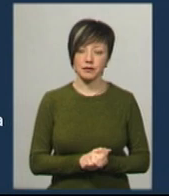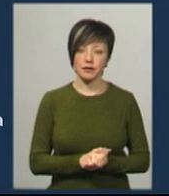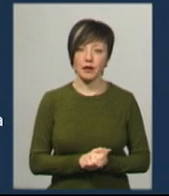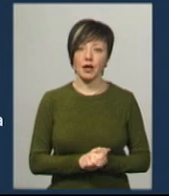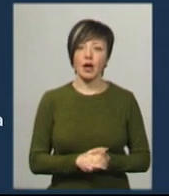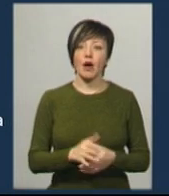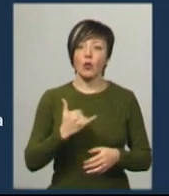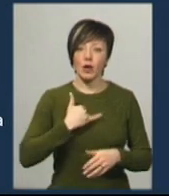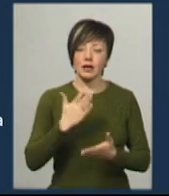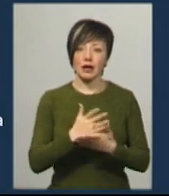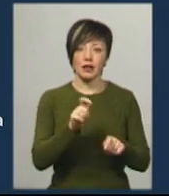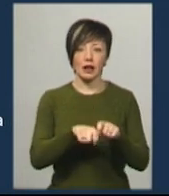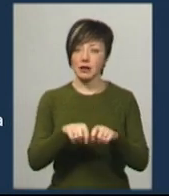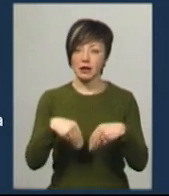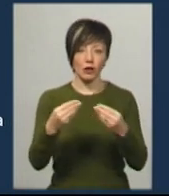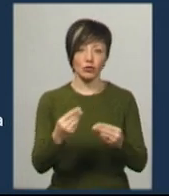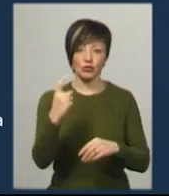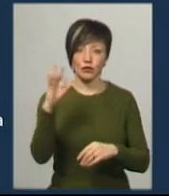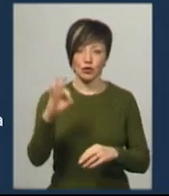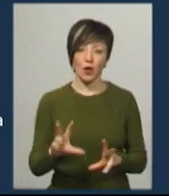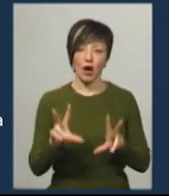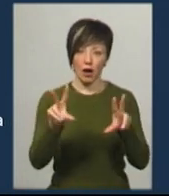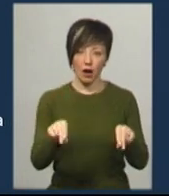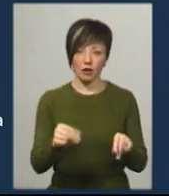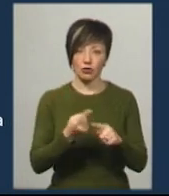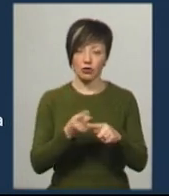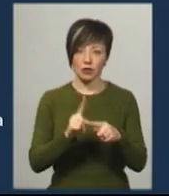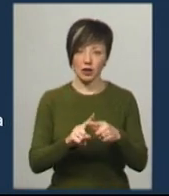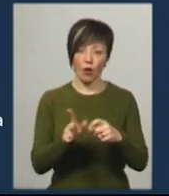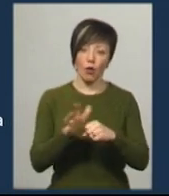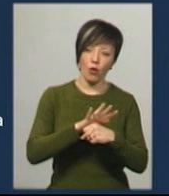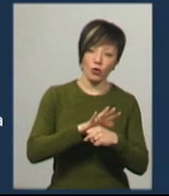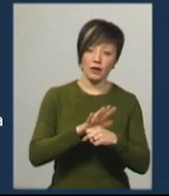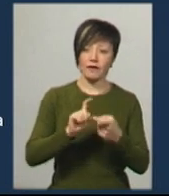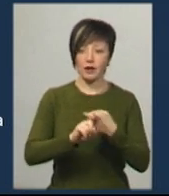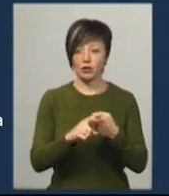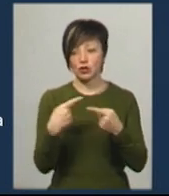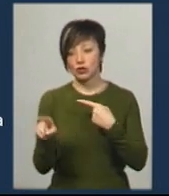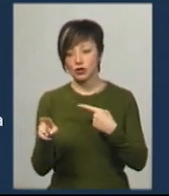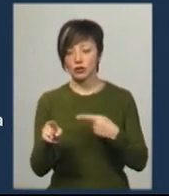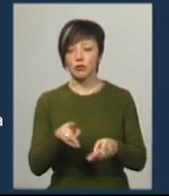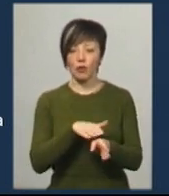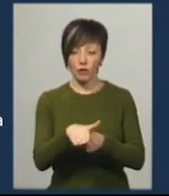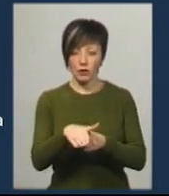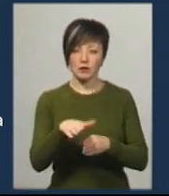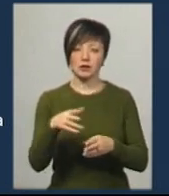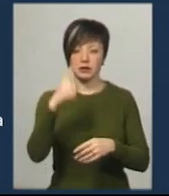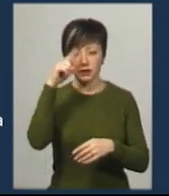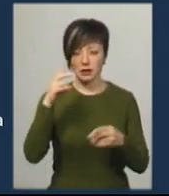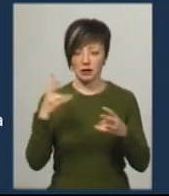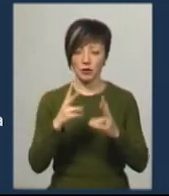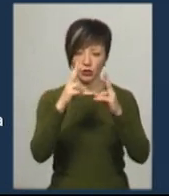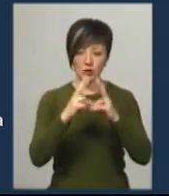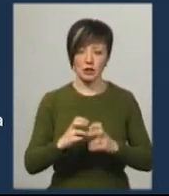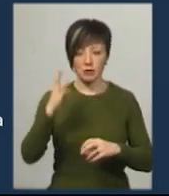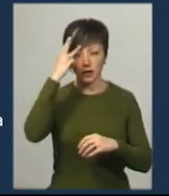Тести, які в нас є, вони не дають цілкової гарантії про те, що коронавірус чи не коронавірус. Для того, щоб повністю впевнитися, зараз обслідження буде